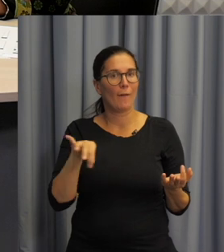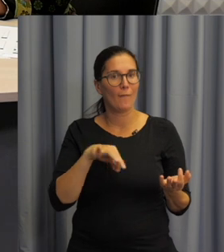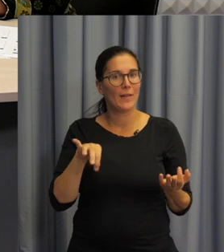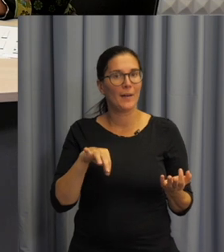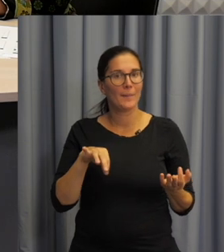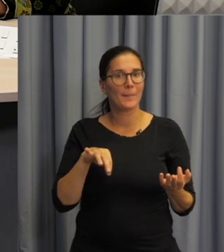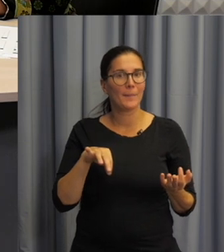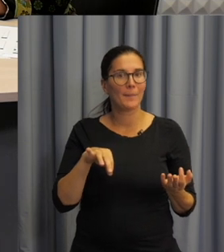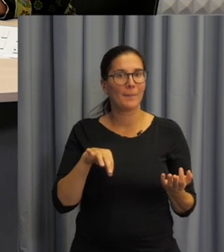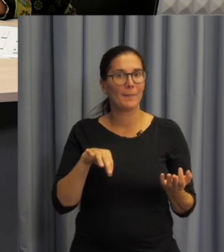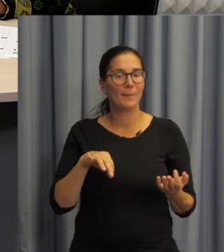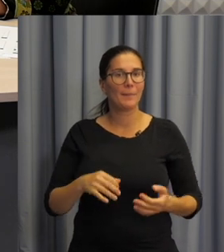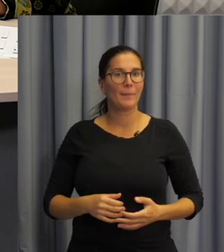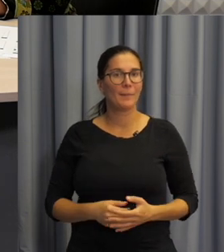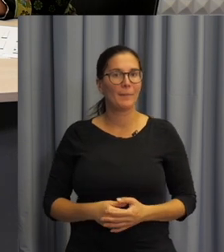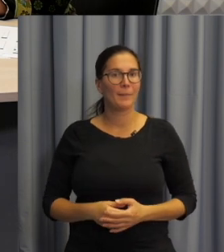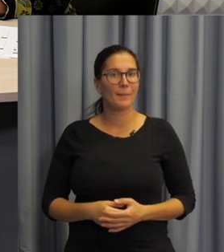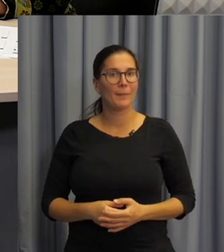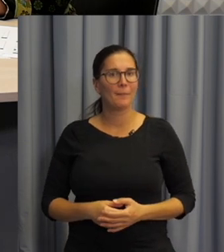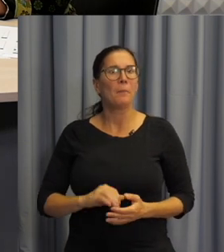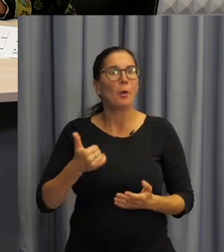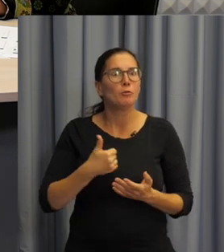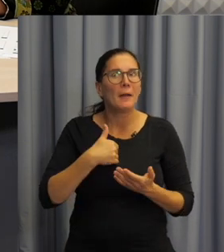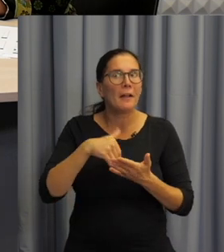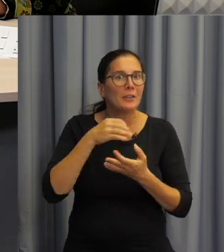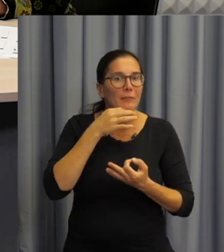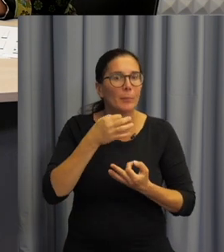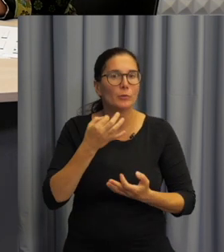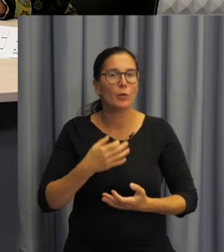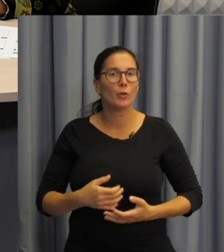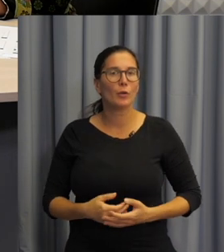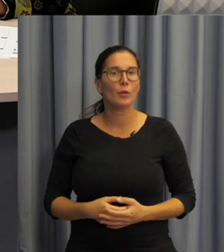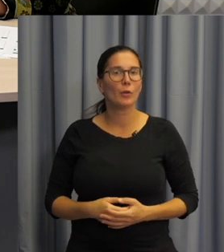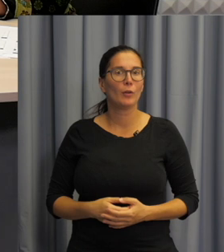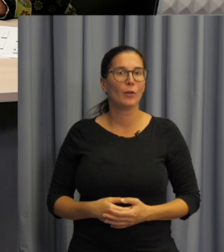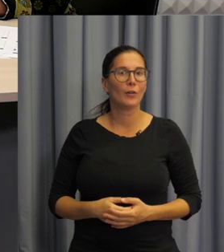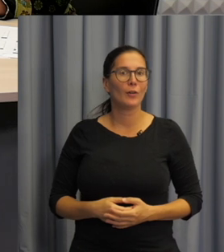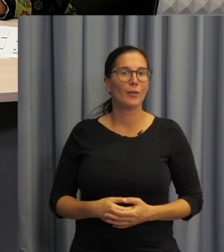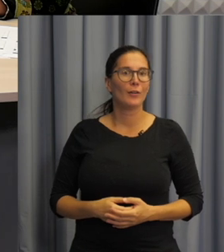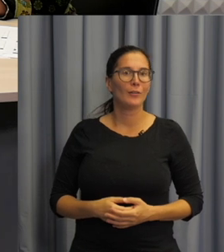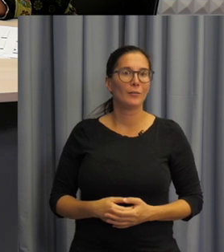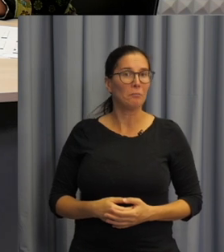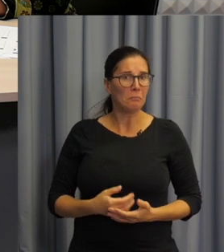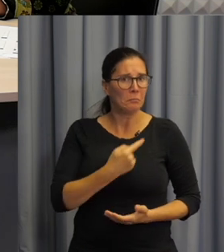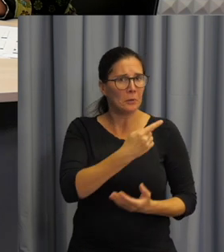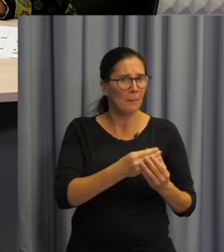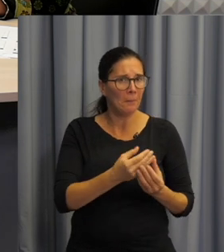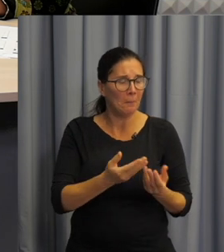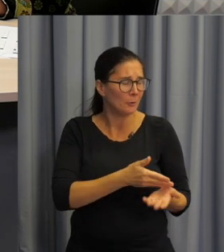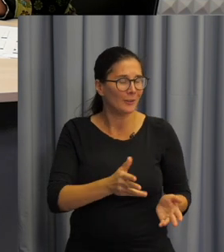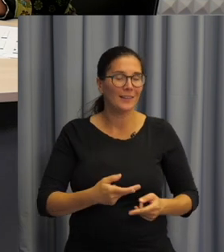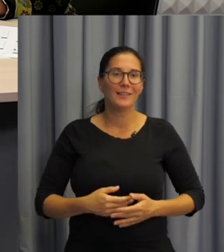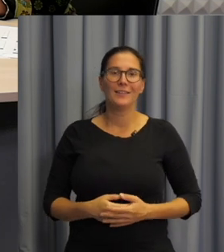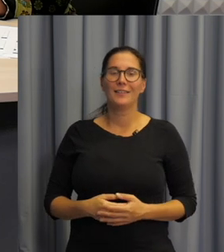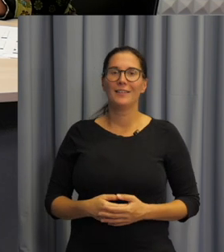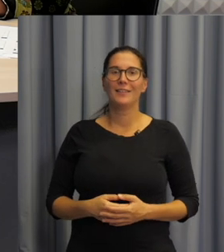Poprosím, paní Hudákovou, jestli má ještě nějakou další informaci pro kolegy. Mám přestý seminár.